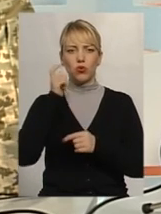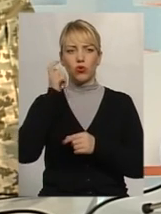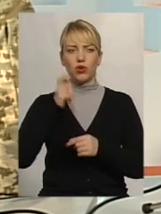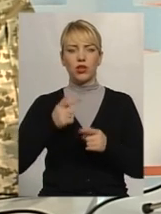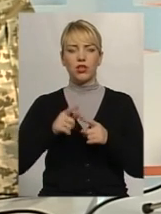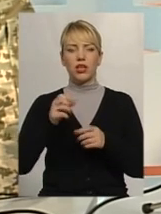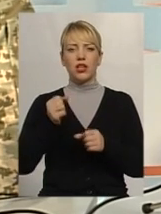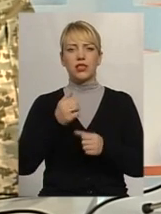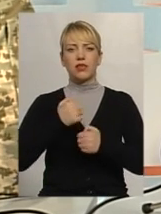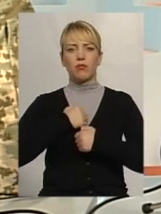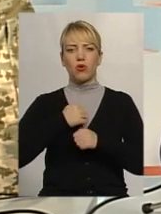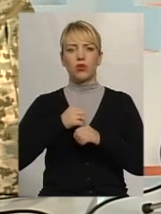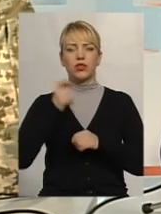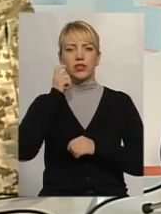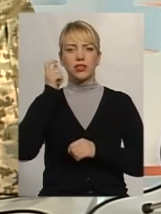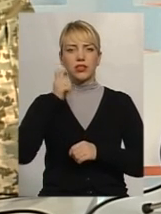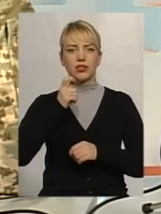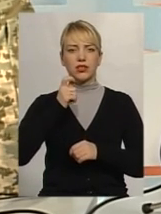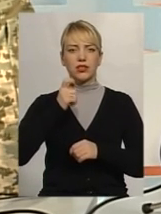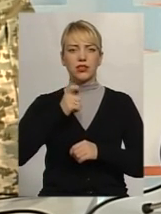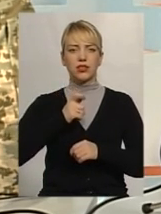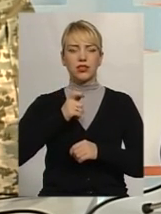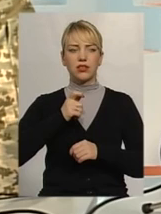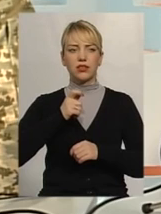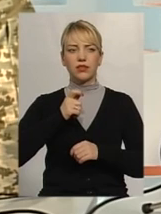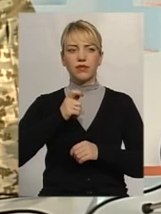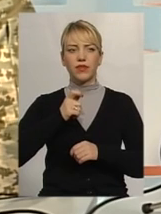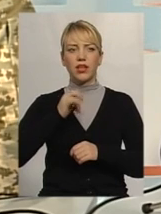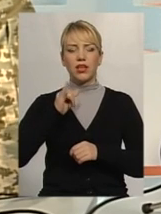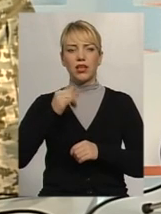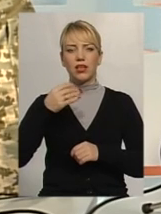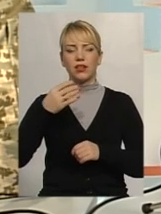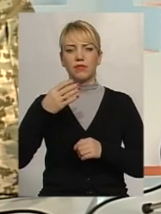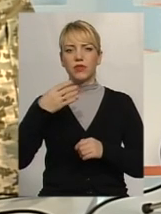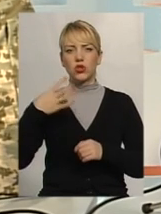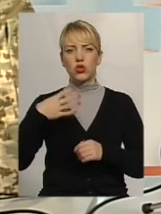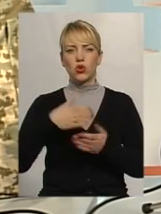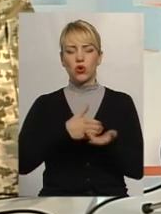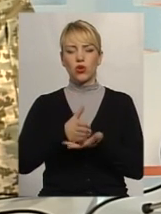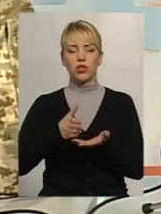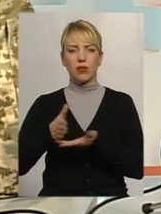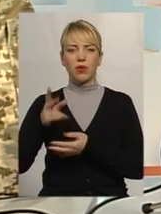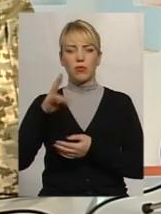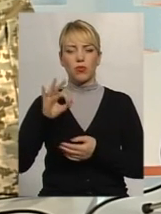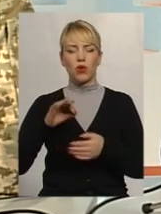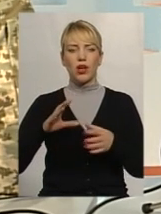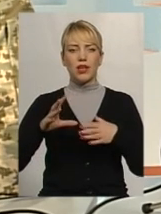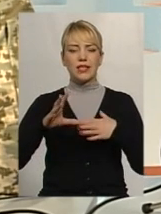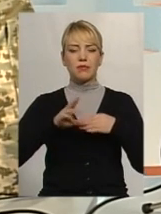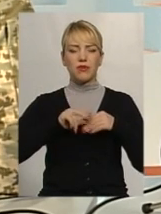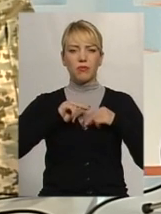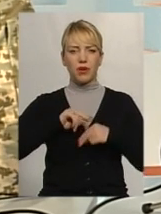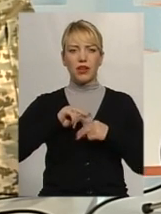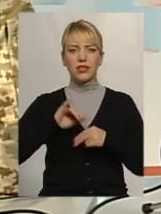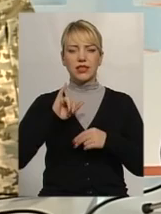збройних сил України, зокрема. І 40 напрямків є по лінії співпраці з НАТО, і нам тут потрібно